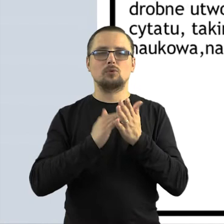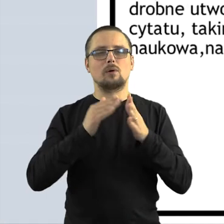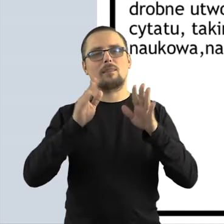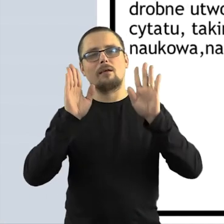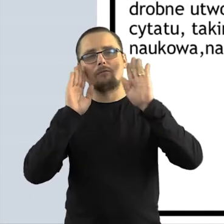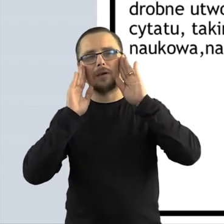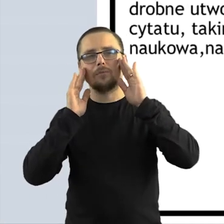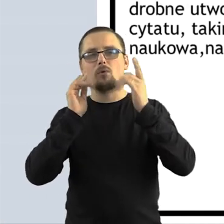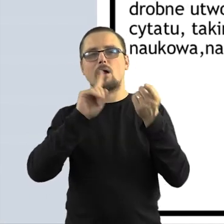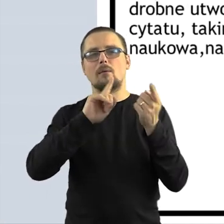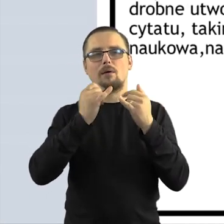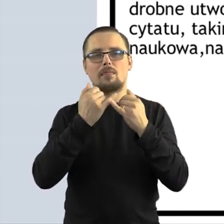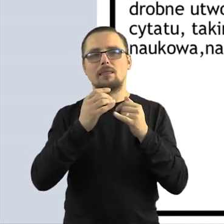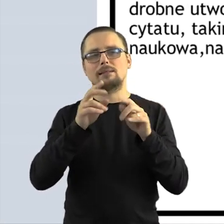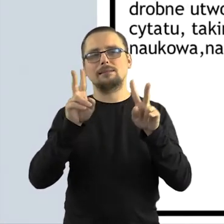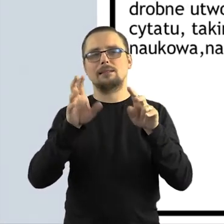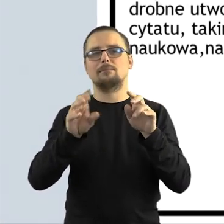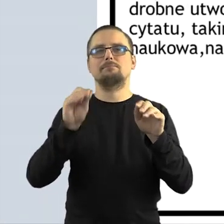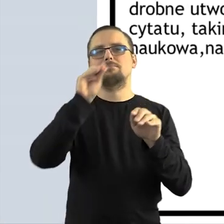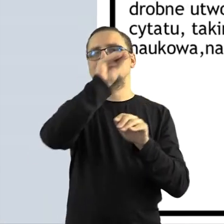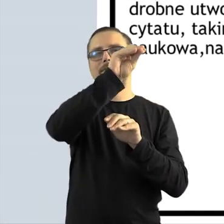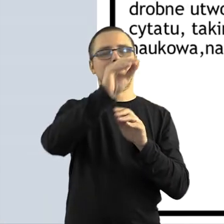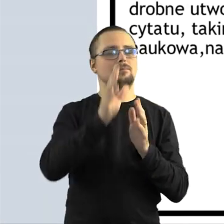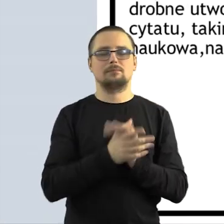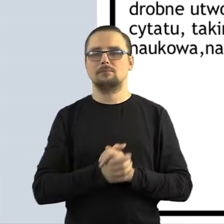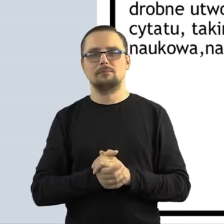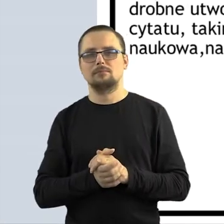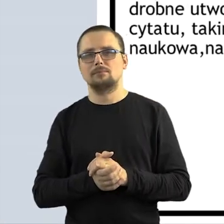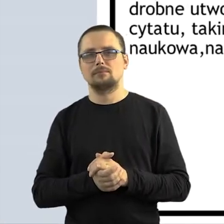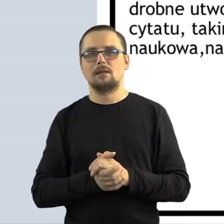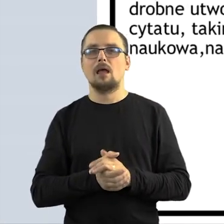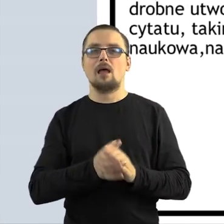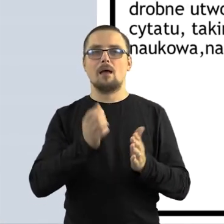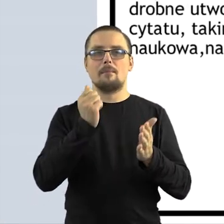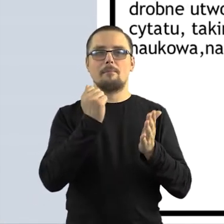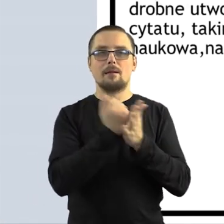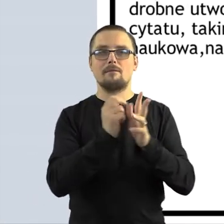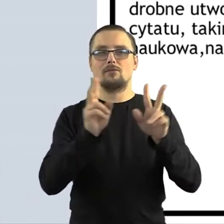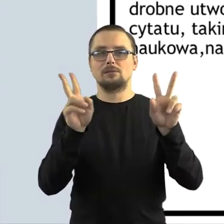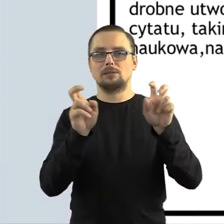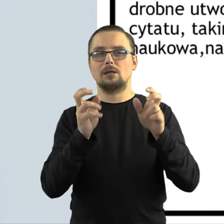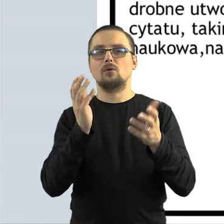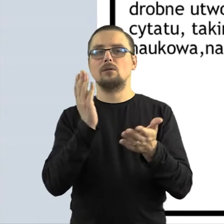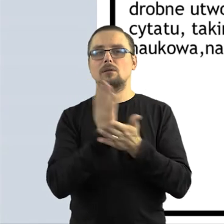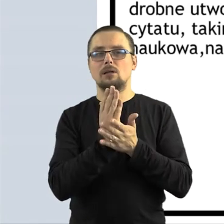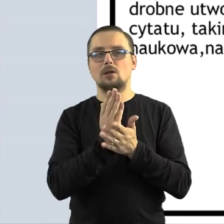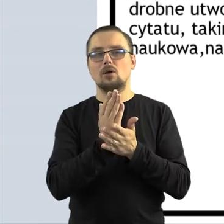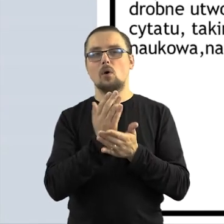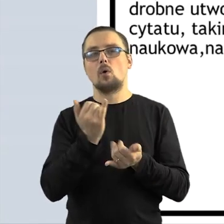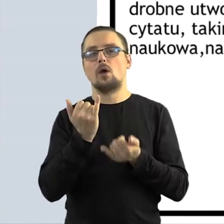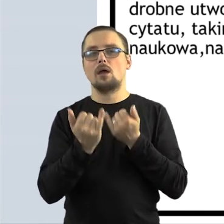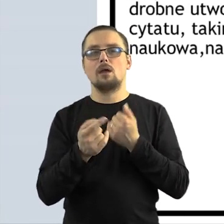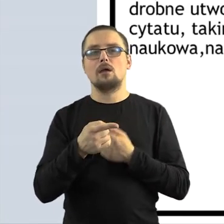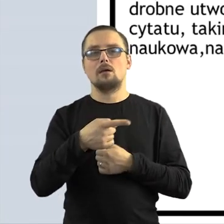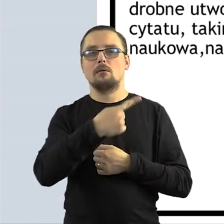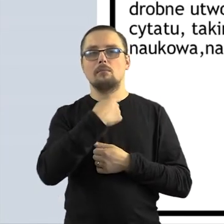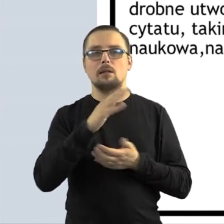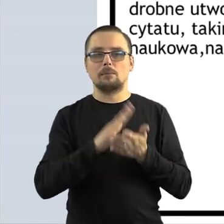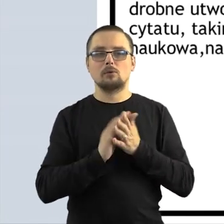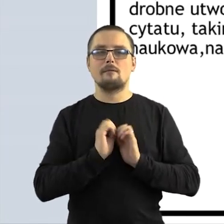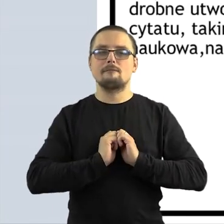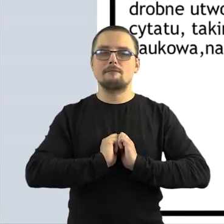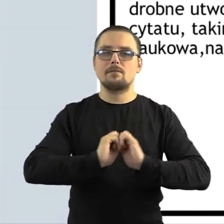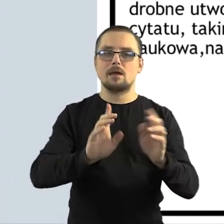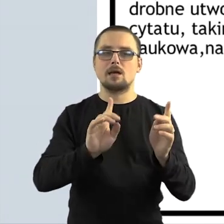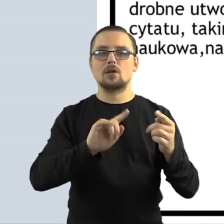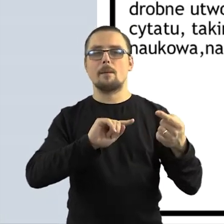media społecznościowe, czy nasze prezentacje. Tylko prawo cytatu ma zastosowanie tylko i wyłącznie w momencie, kiedy mamy do czynienia